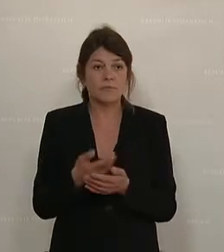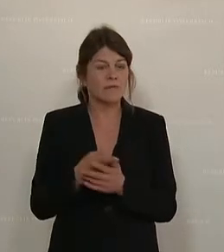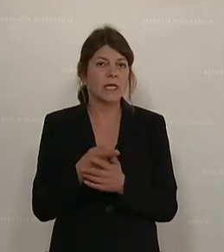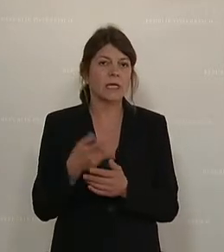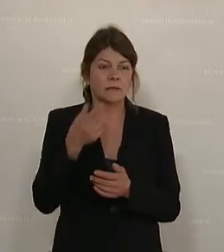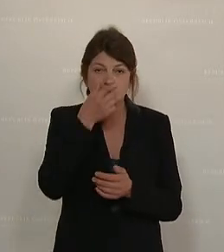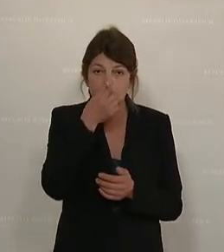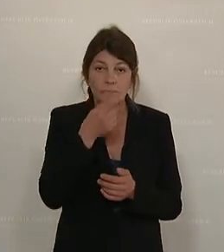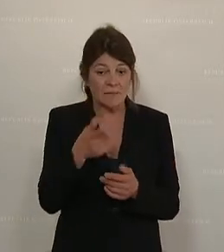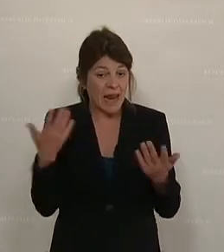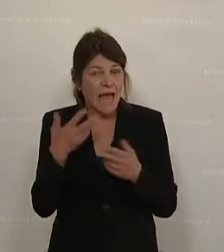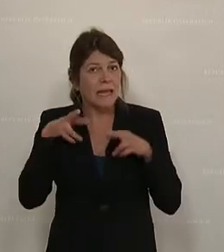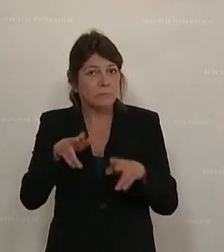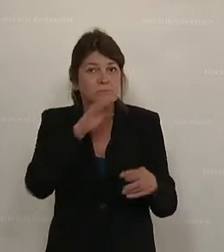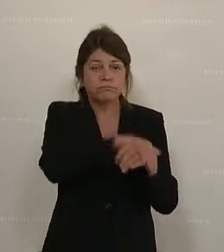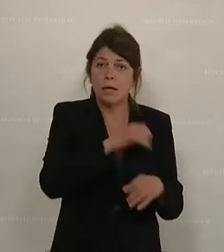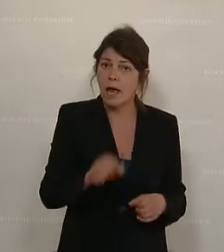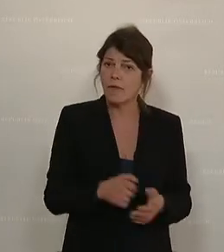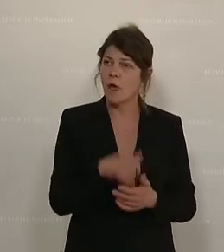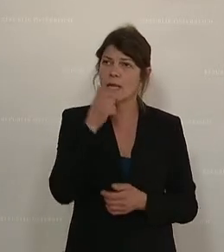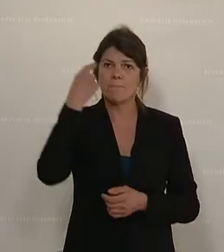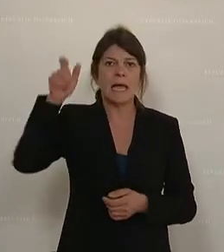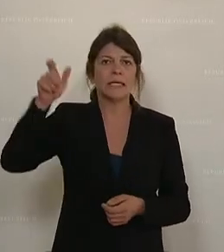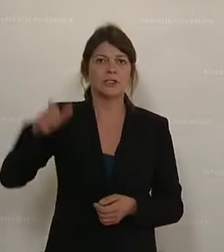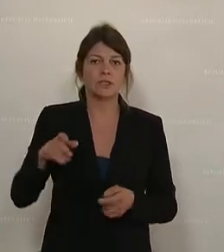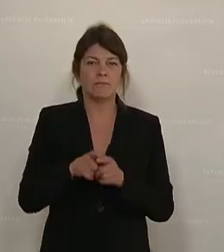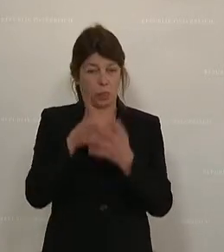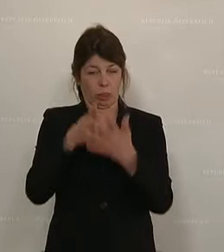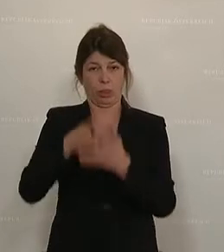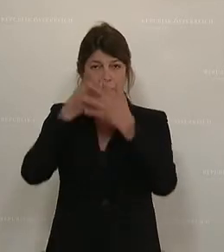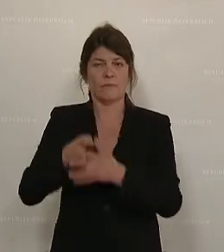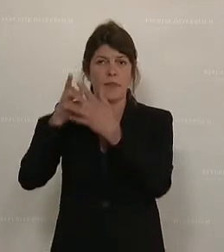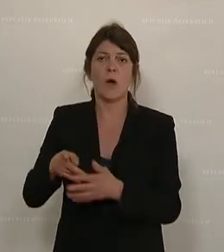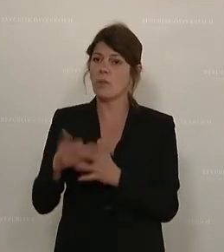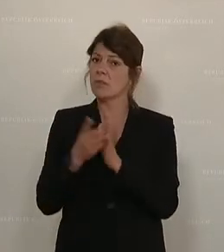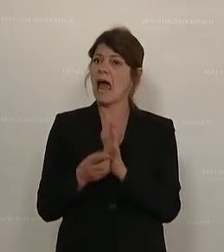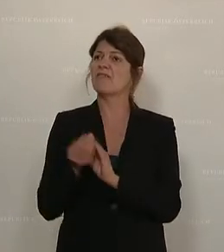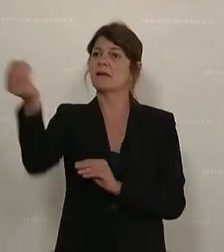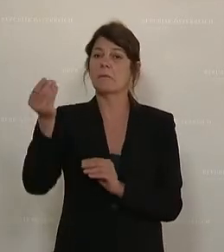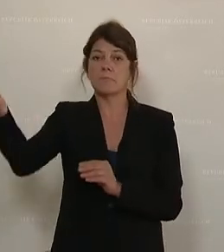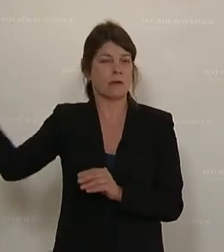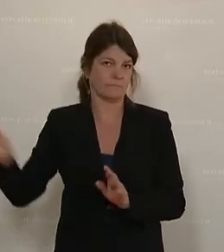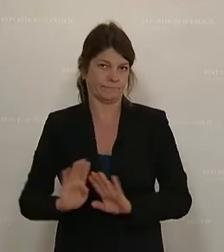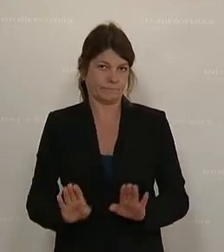erkennen kann und nicht, dass man den Menschen durch und durch screent und dass die Daten weitergegeben werden.